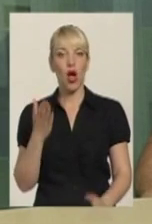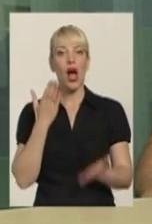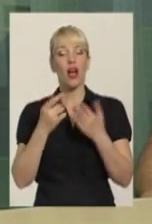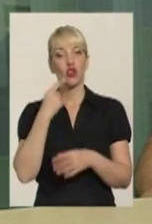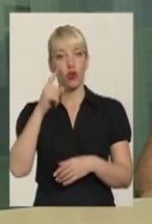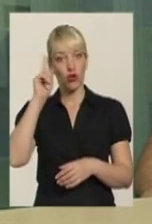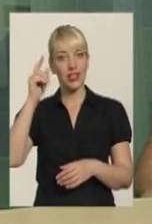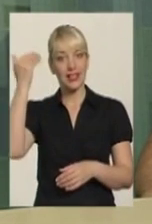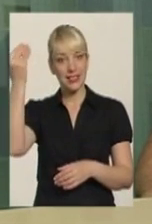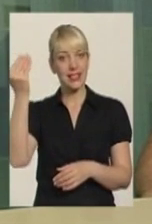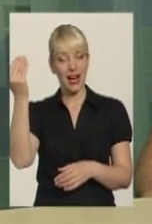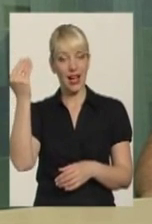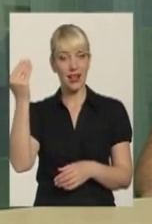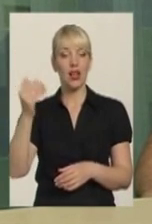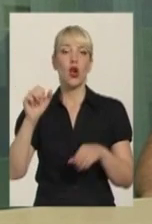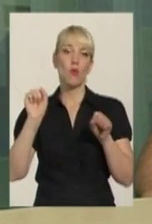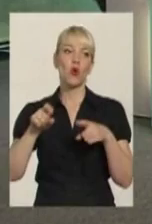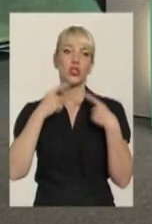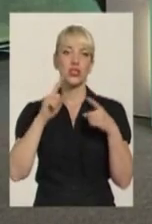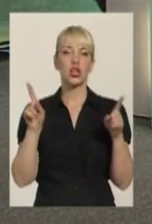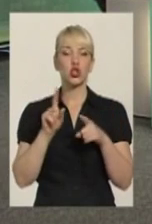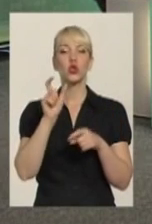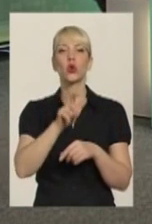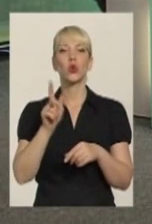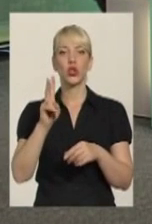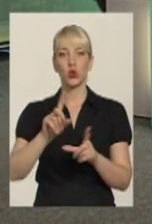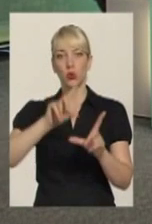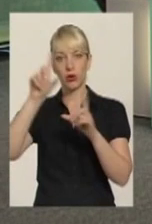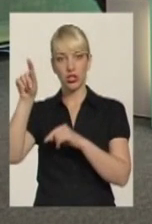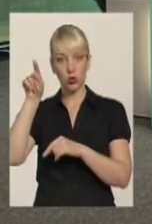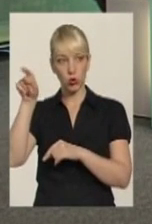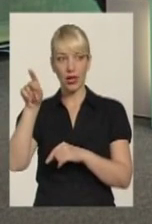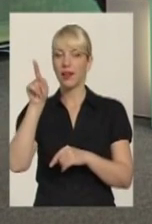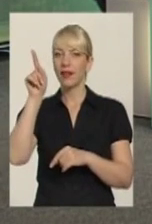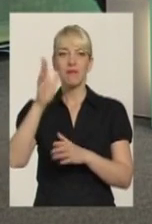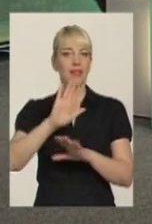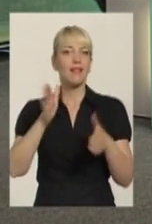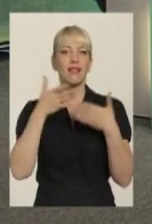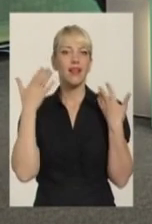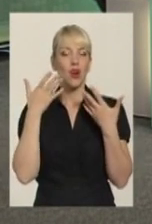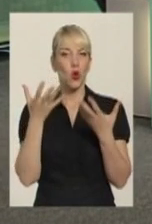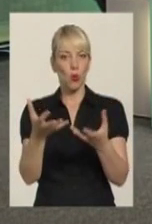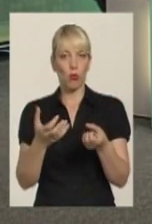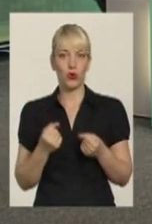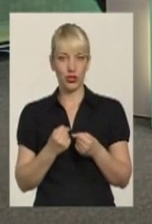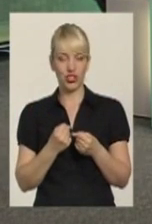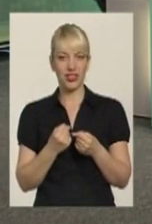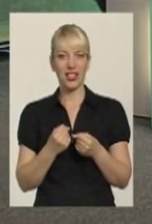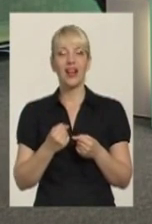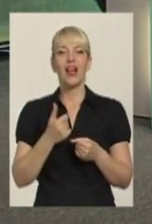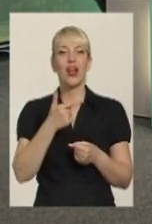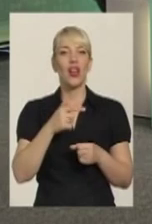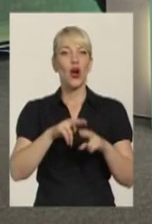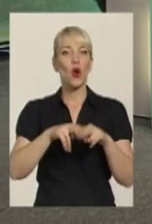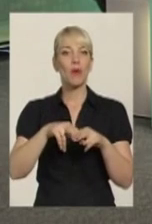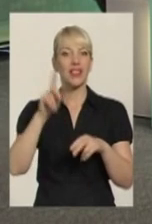то можна сказати, що люди, які приїжджають туди, їм не так легко отримати громадянство Ізраїля, тому що